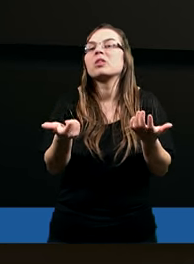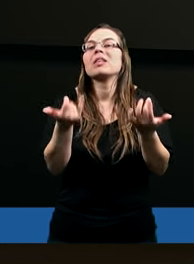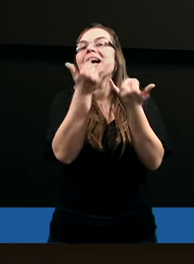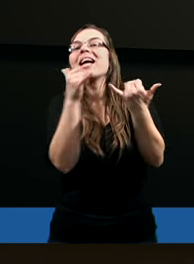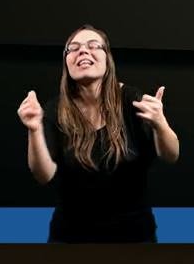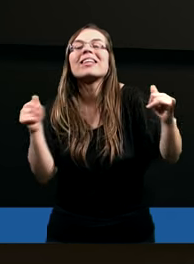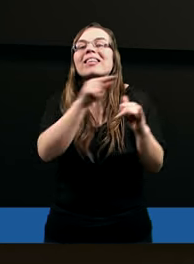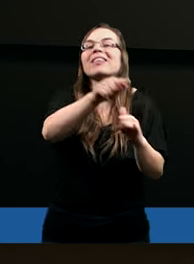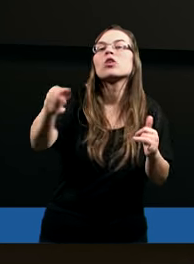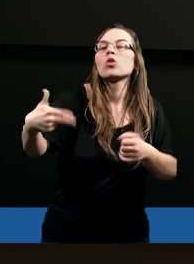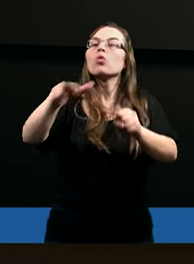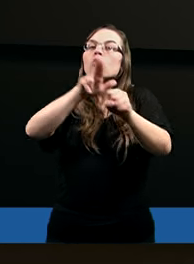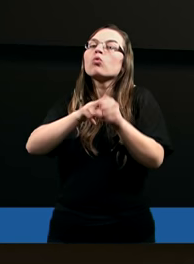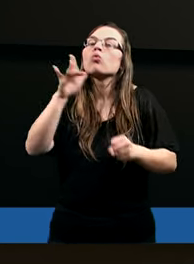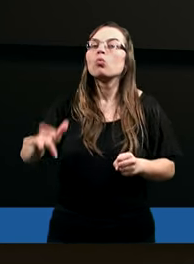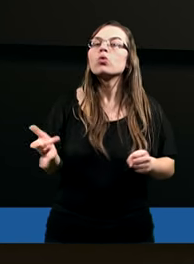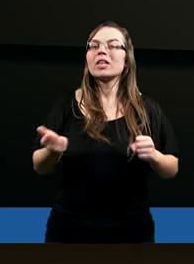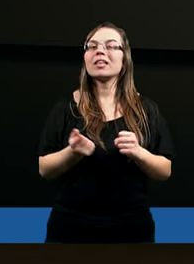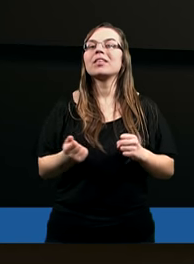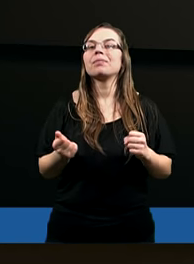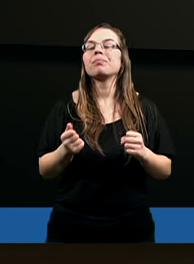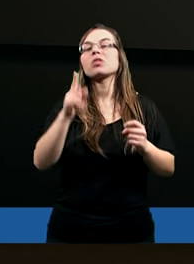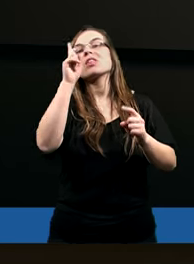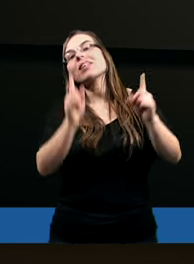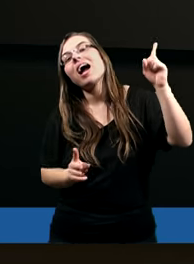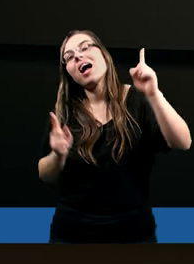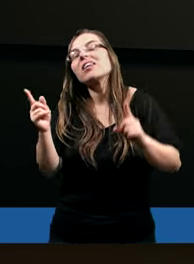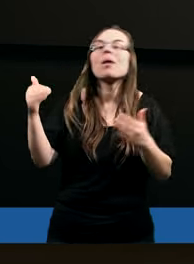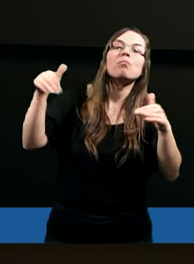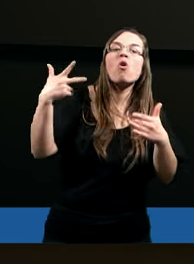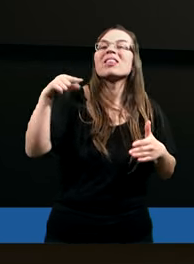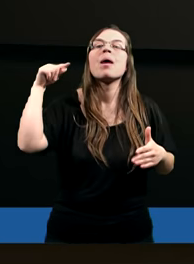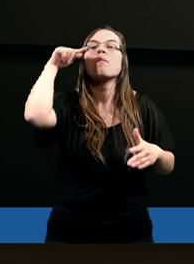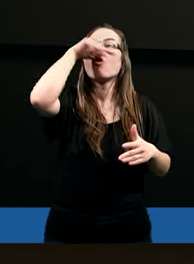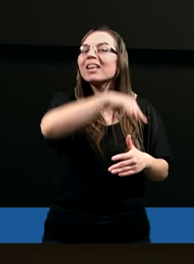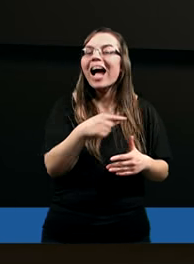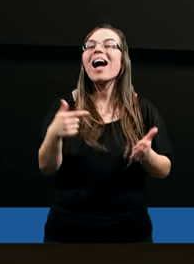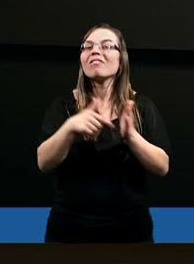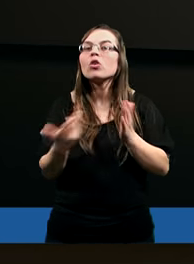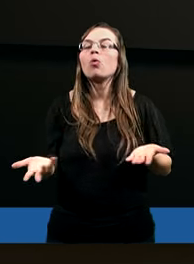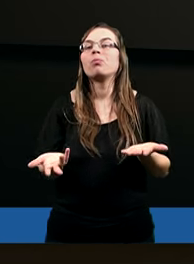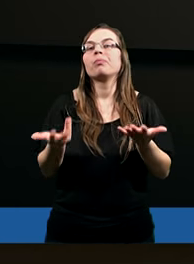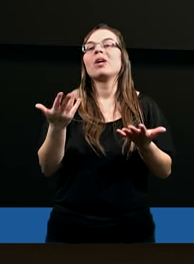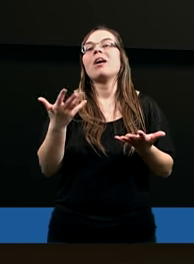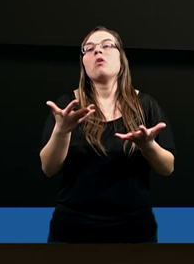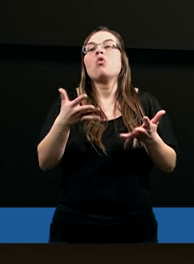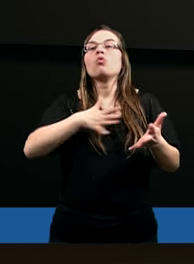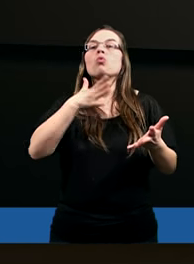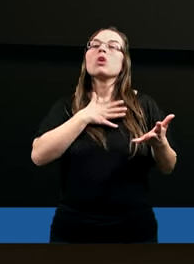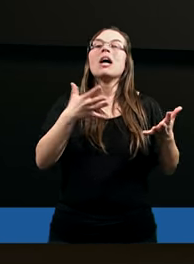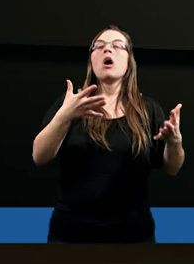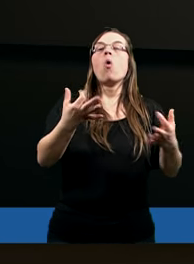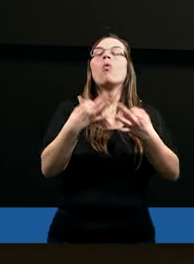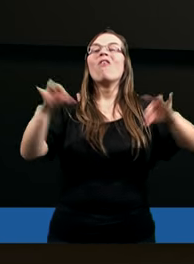tych, którzy sami może nie potrafią wydostać się na